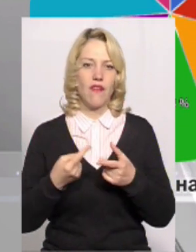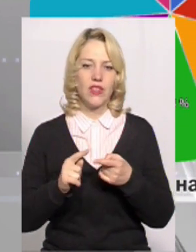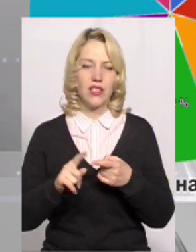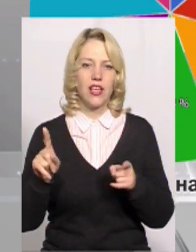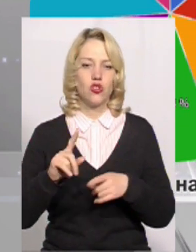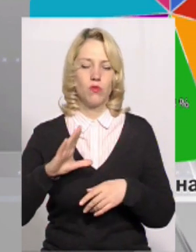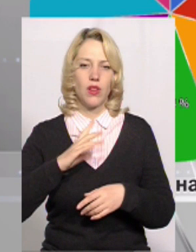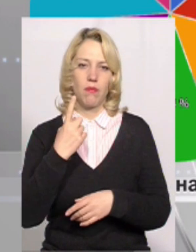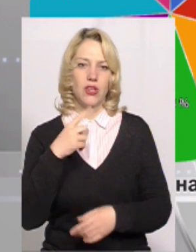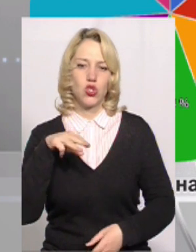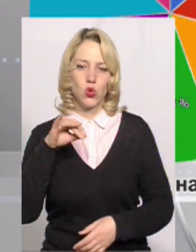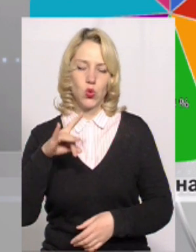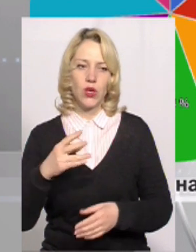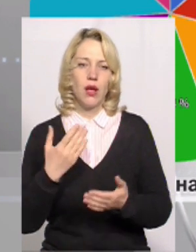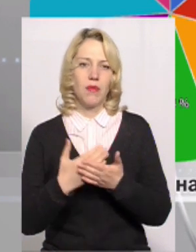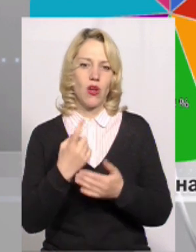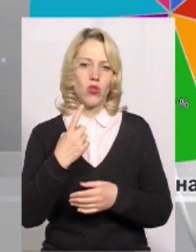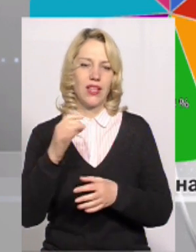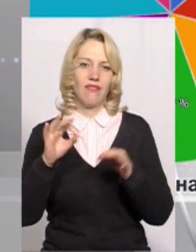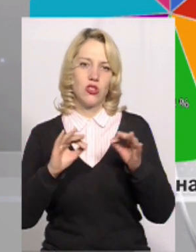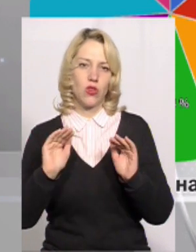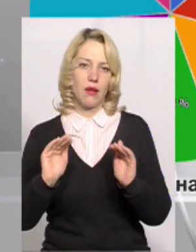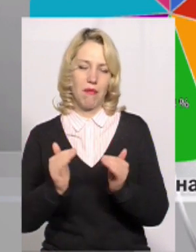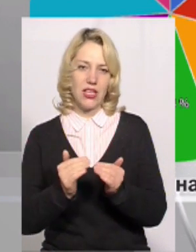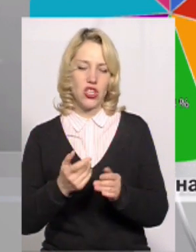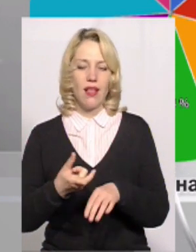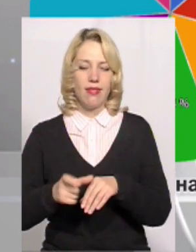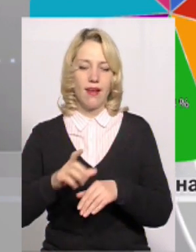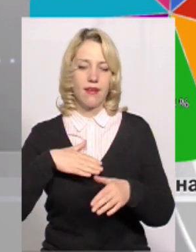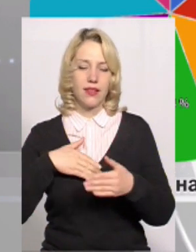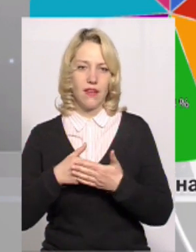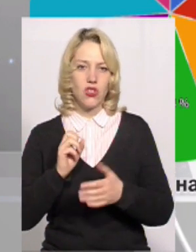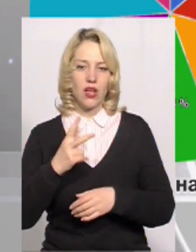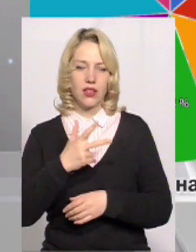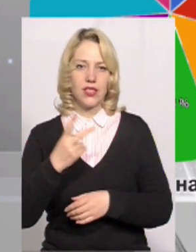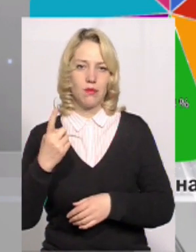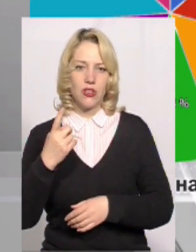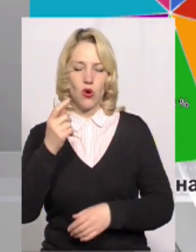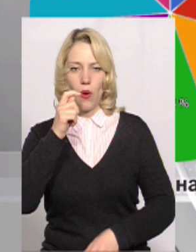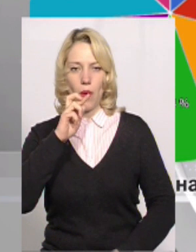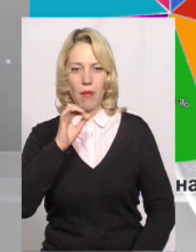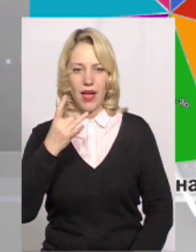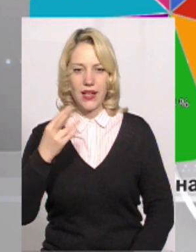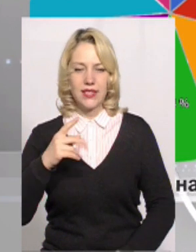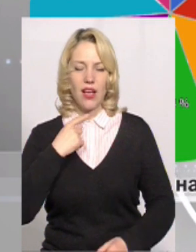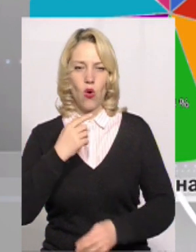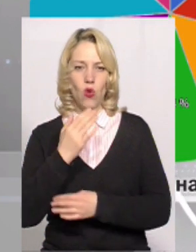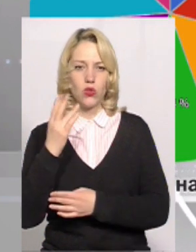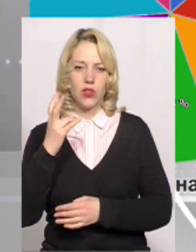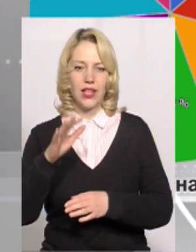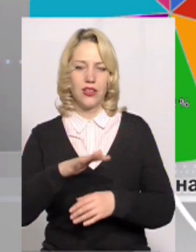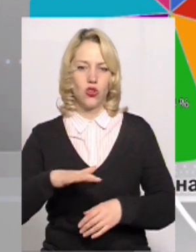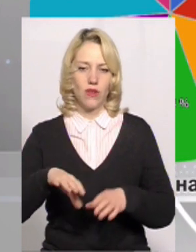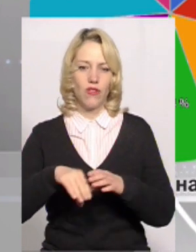була у першому турі практично на 1% менше. Найактивніше, як і 31 березня, голосують на територіальному